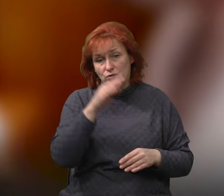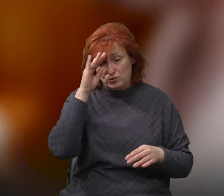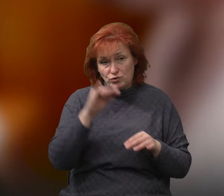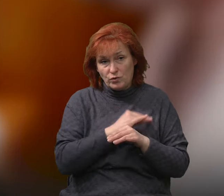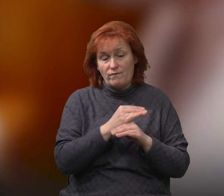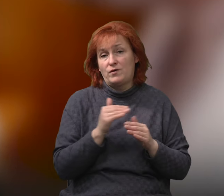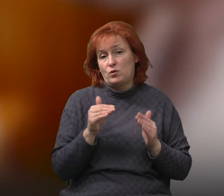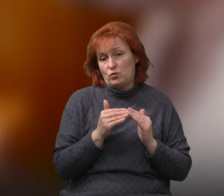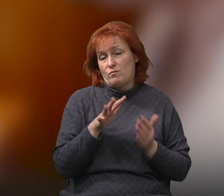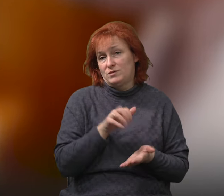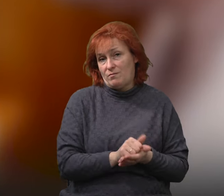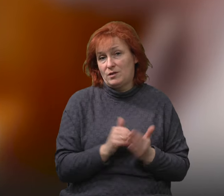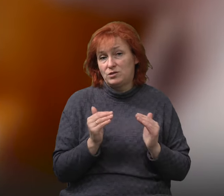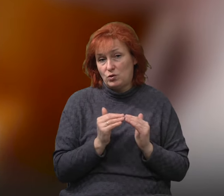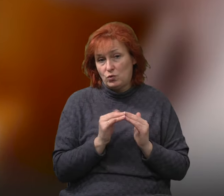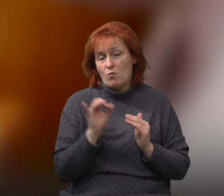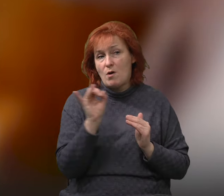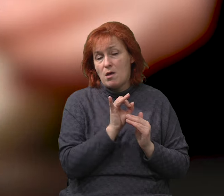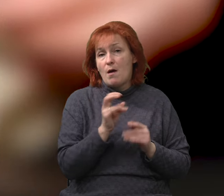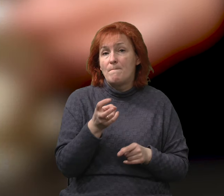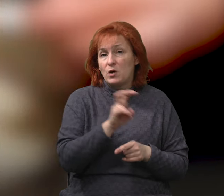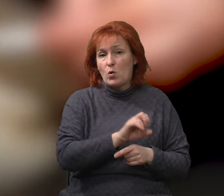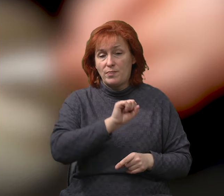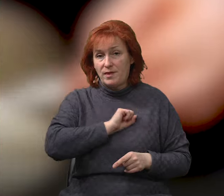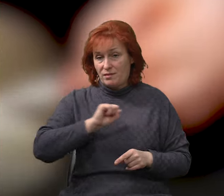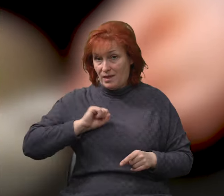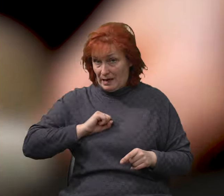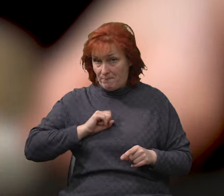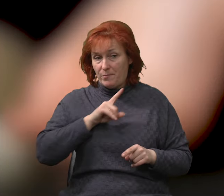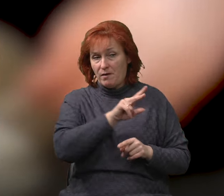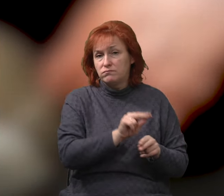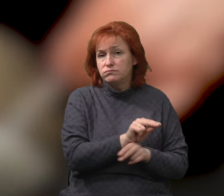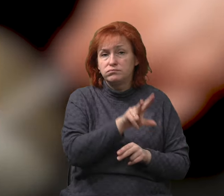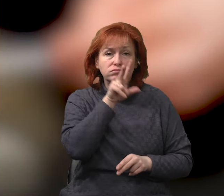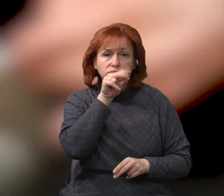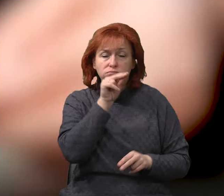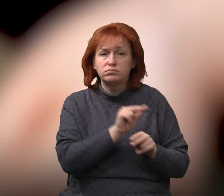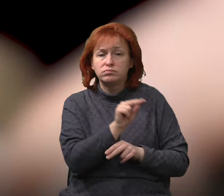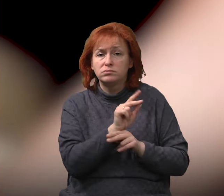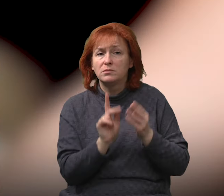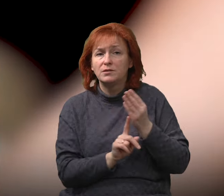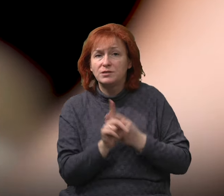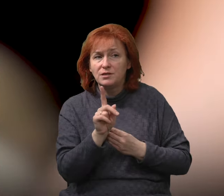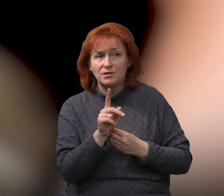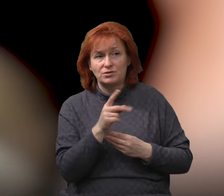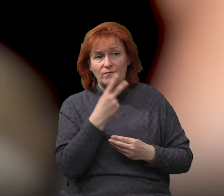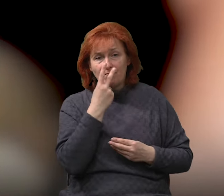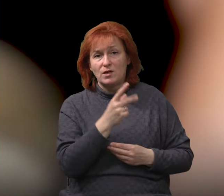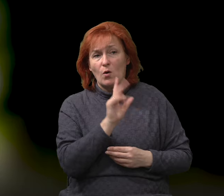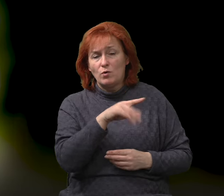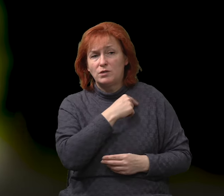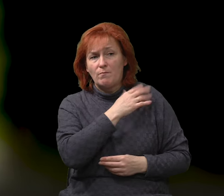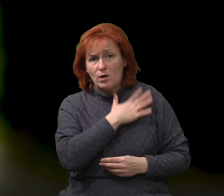вдома та займається змовним терапевтом. Він приймає повністю участь. Йому нема знижків, що він після поранення.